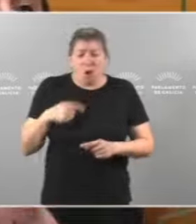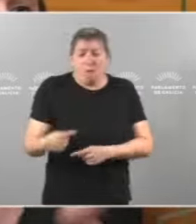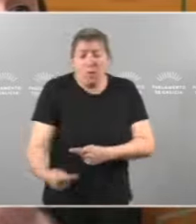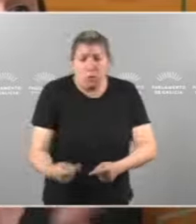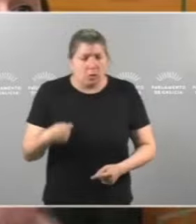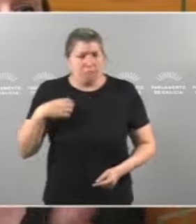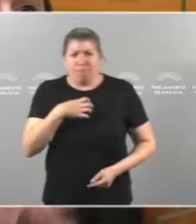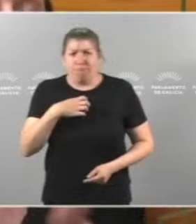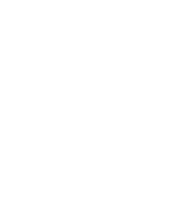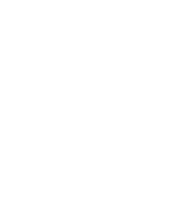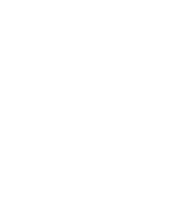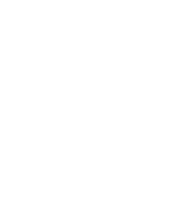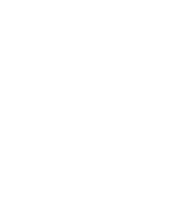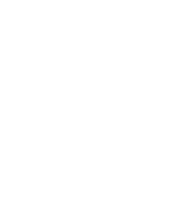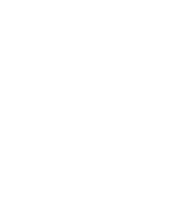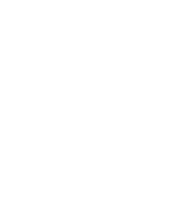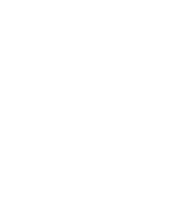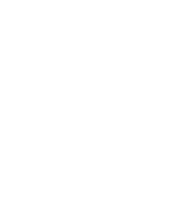teñen ningún direito. Obrigada. Obrigada.